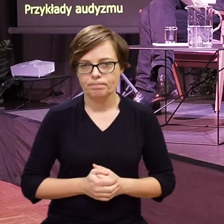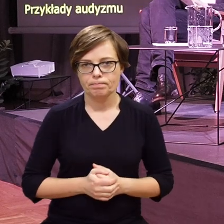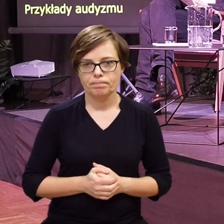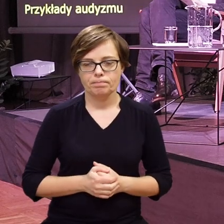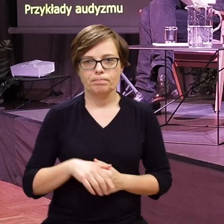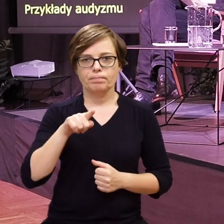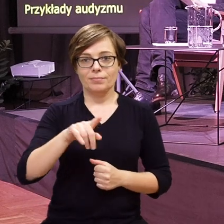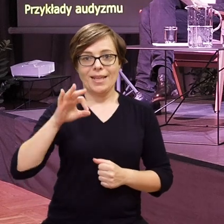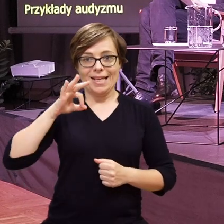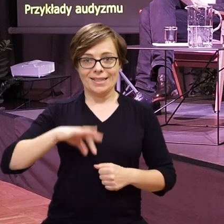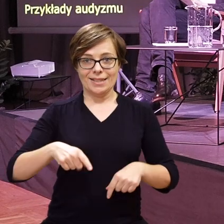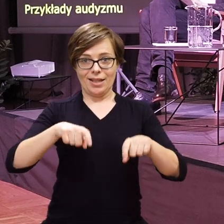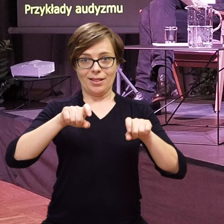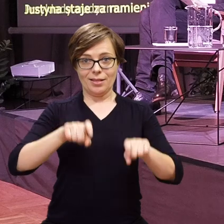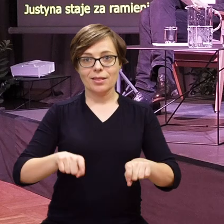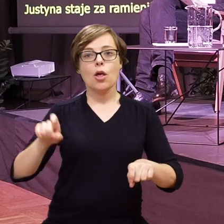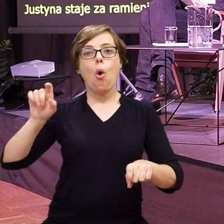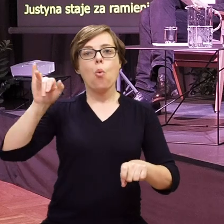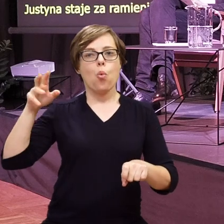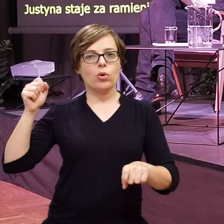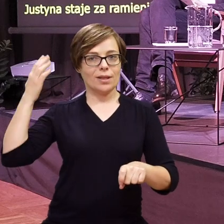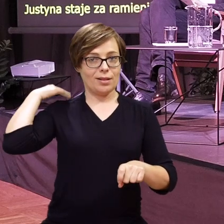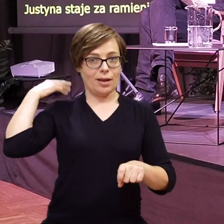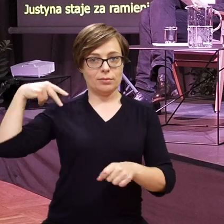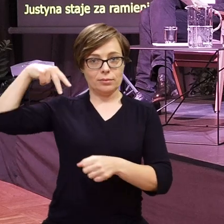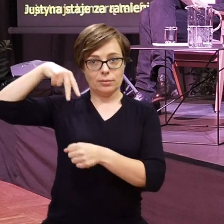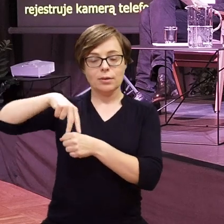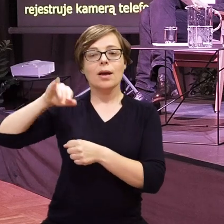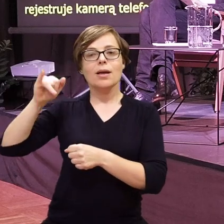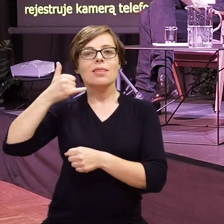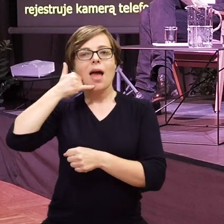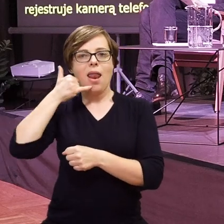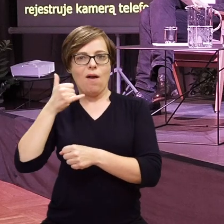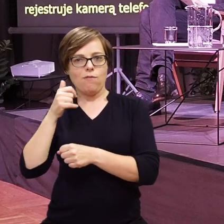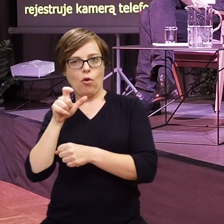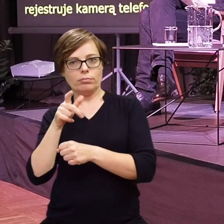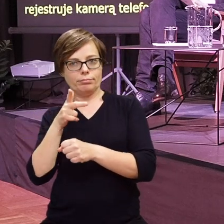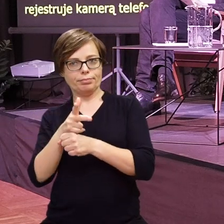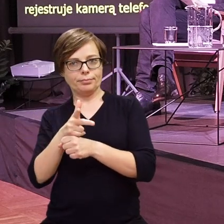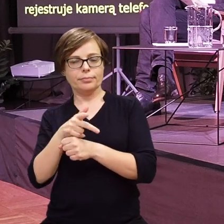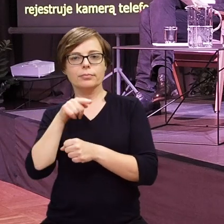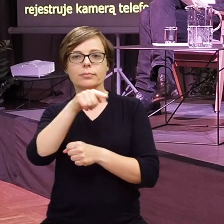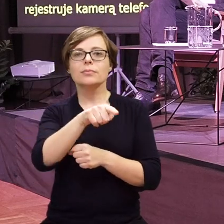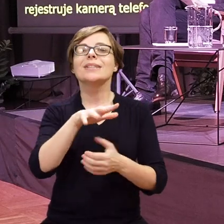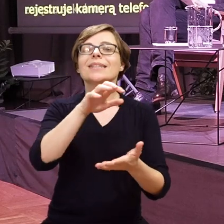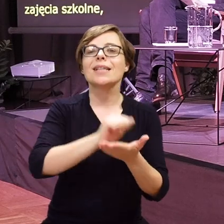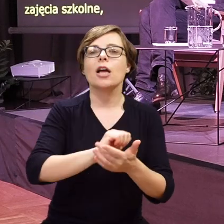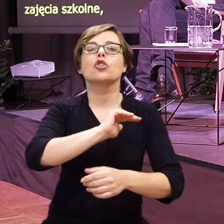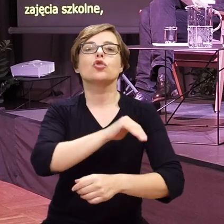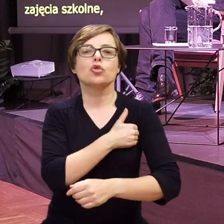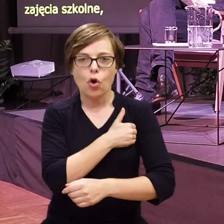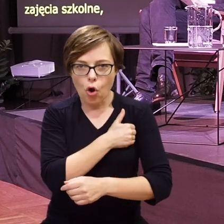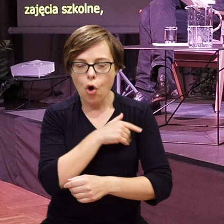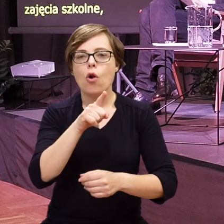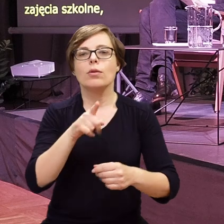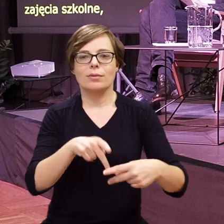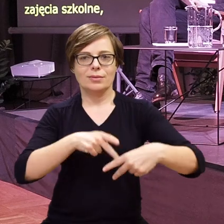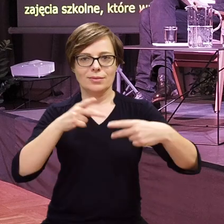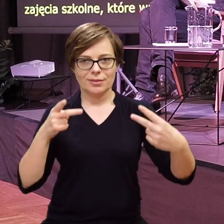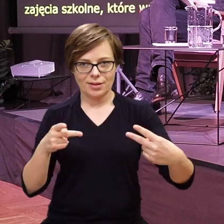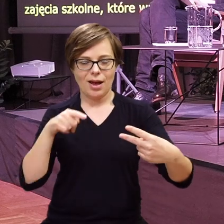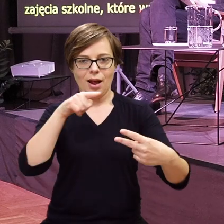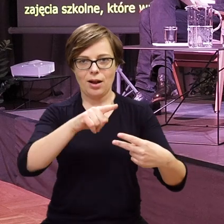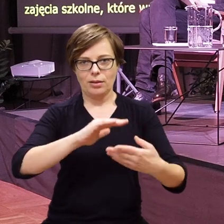Justyna staje za ramieniem syna i rejestruje kamerą telefonu zdalne zajęcia szkolne, które wprowadzono w czasie pandemii